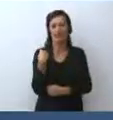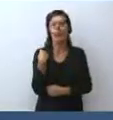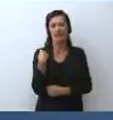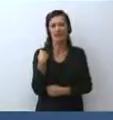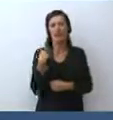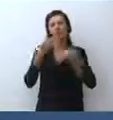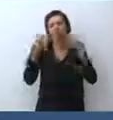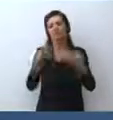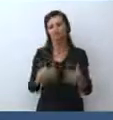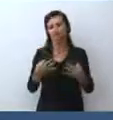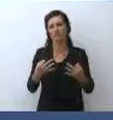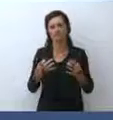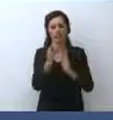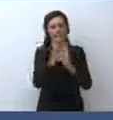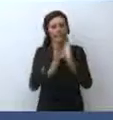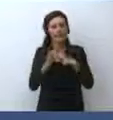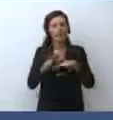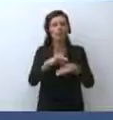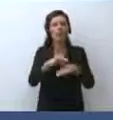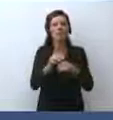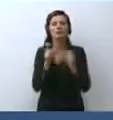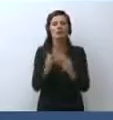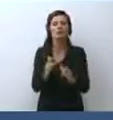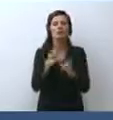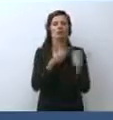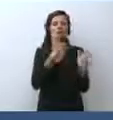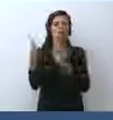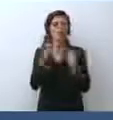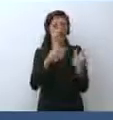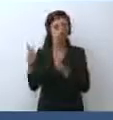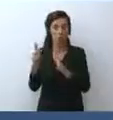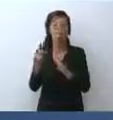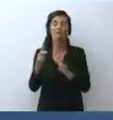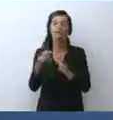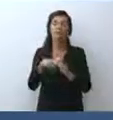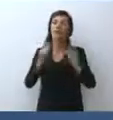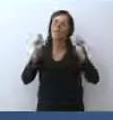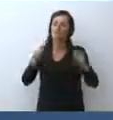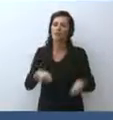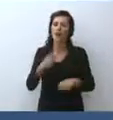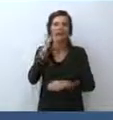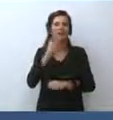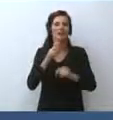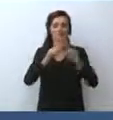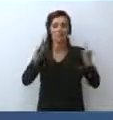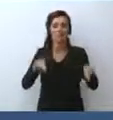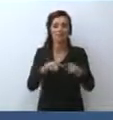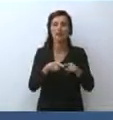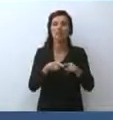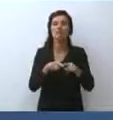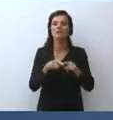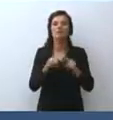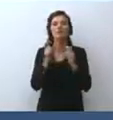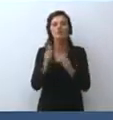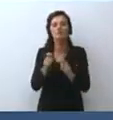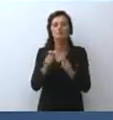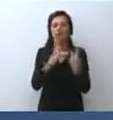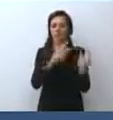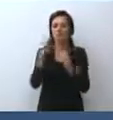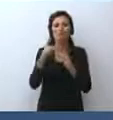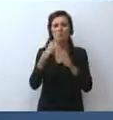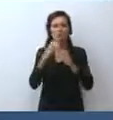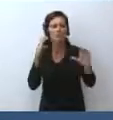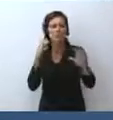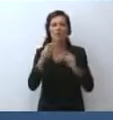applicativa delle linee guida sui trasporti ed è operativo il Green Pass per i trasporti a lunga percorrenza. E io vorrei